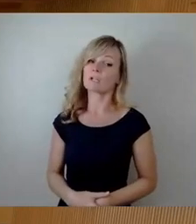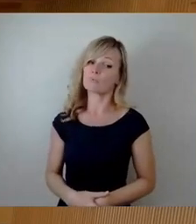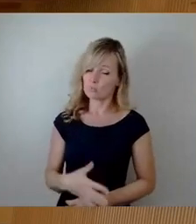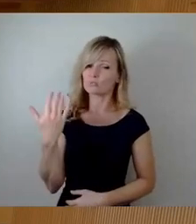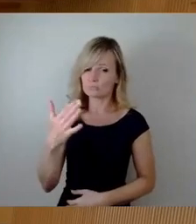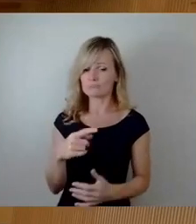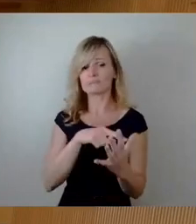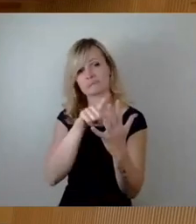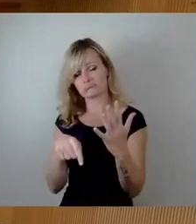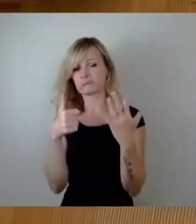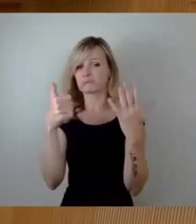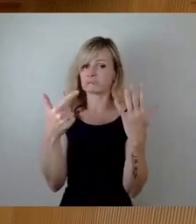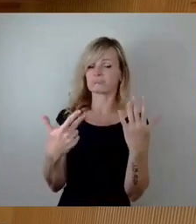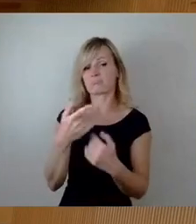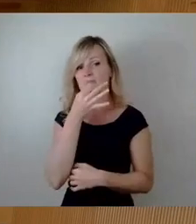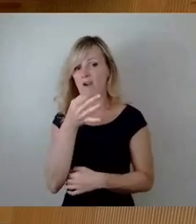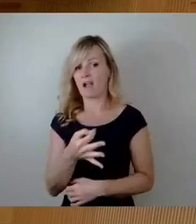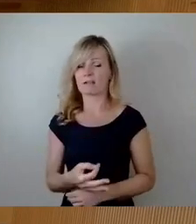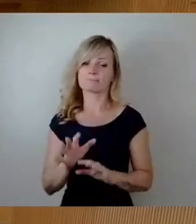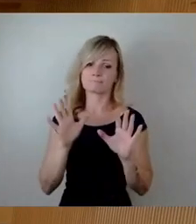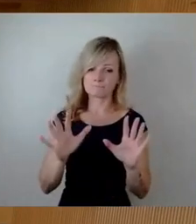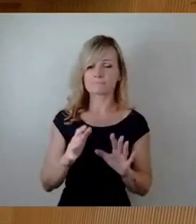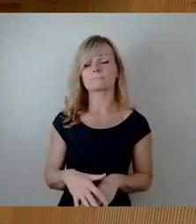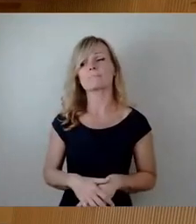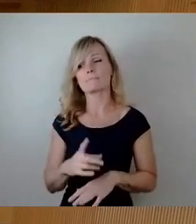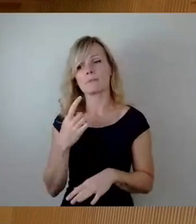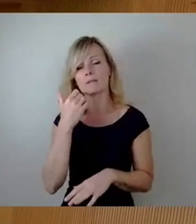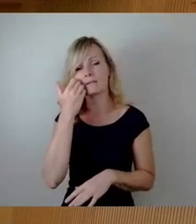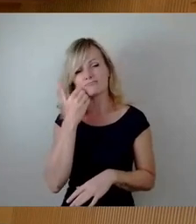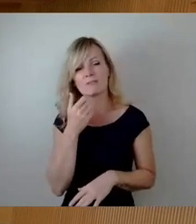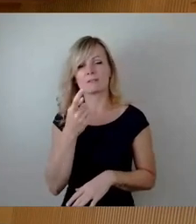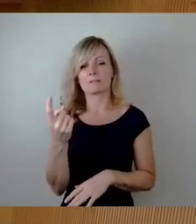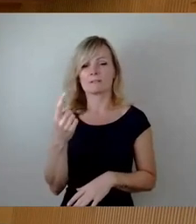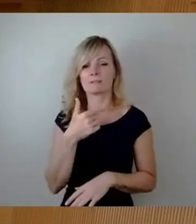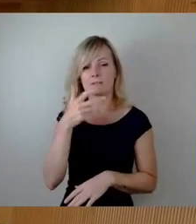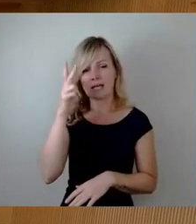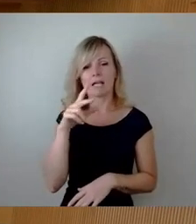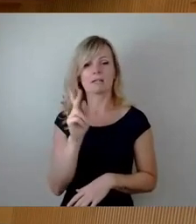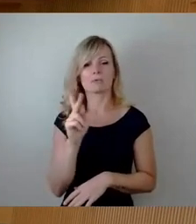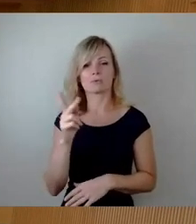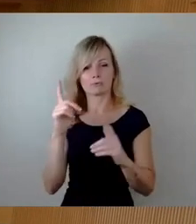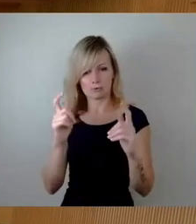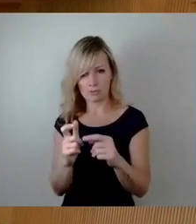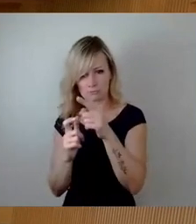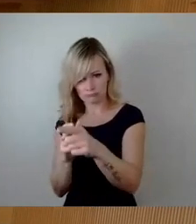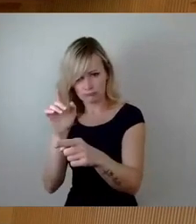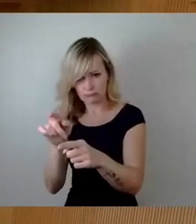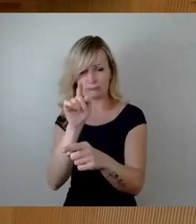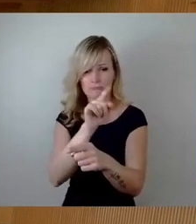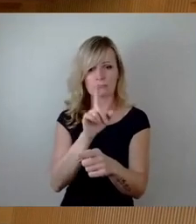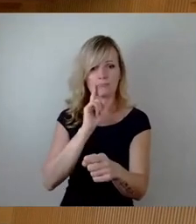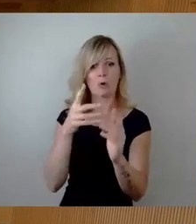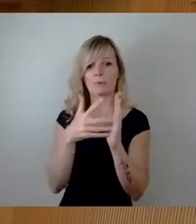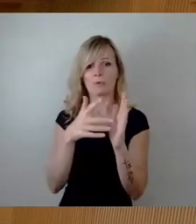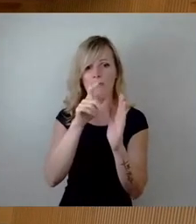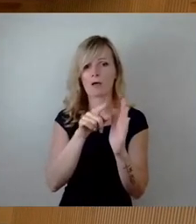Fragen, würde man auch vielleicht bitten, Herr Kühn, wenn Sie starten wollen, dann Frau Prüfer, und dann wird man nochmal zu